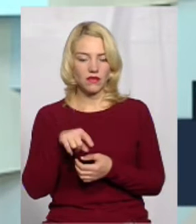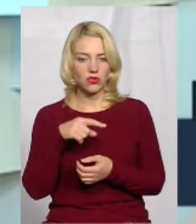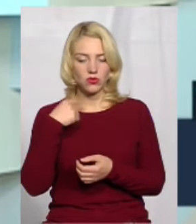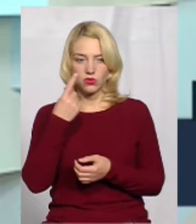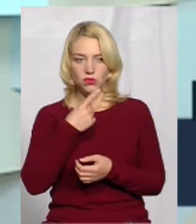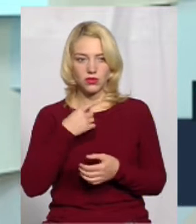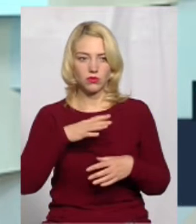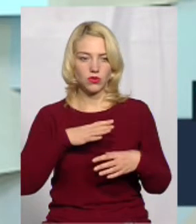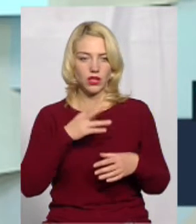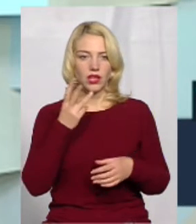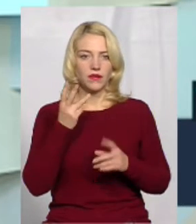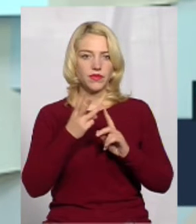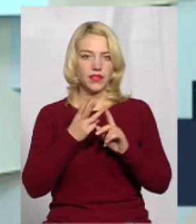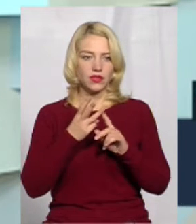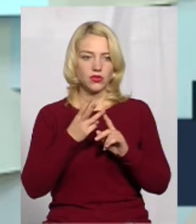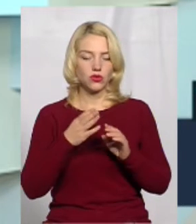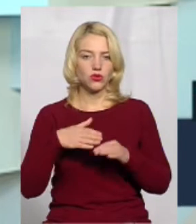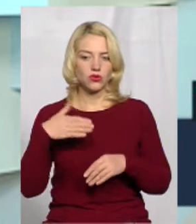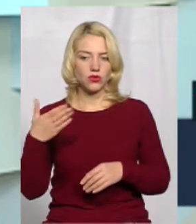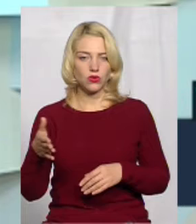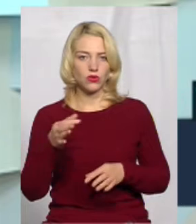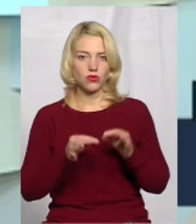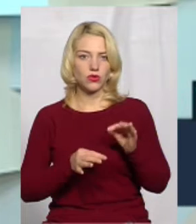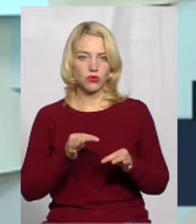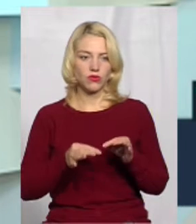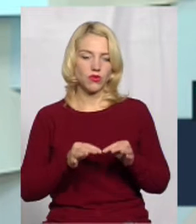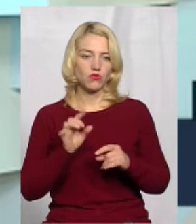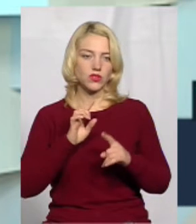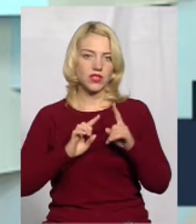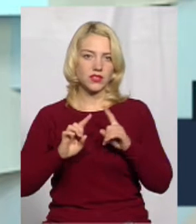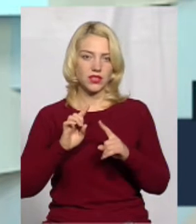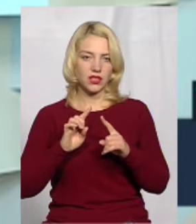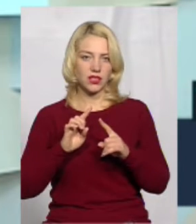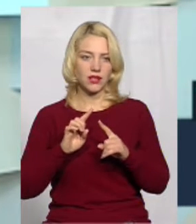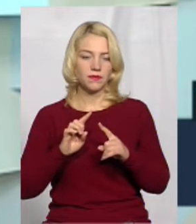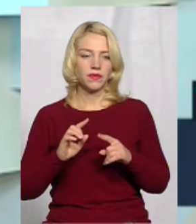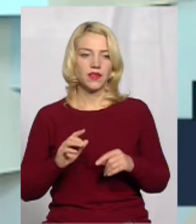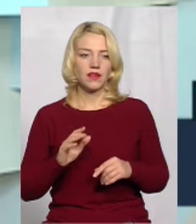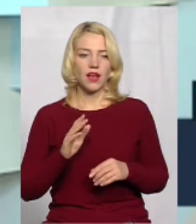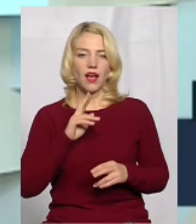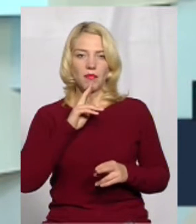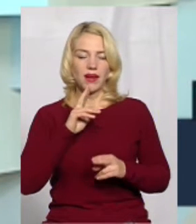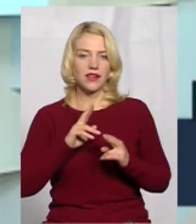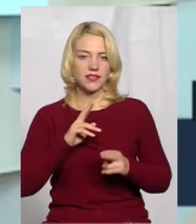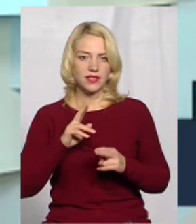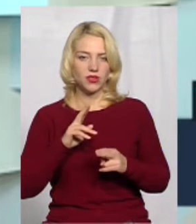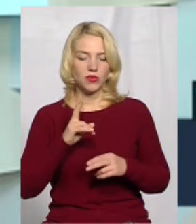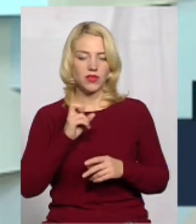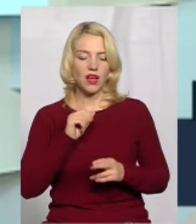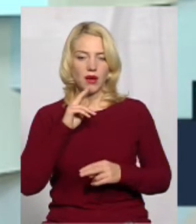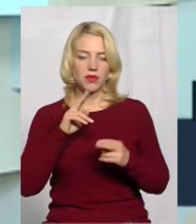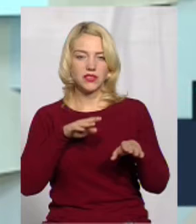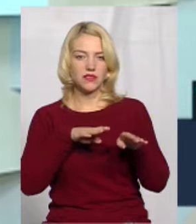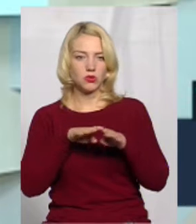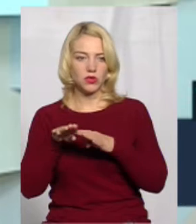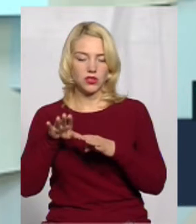особисто була третьою стороною в судовому засіданні, на апеляційному